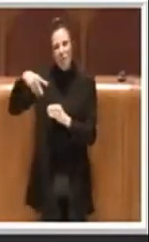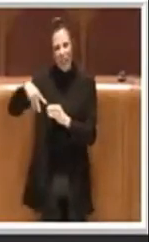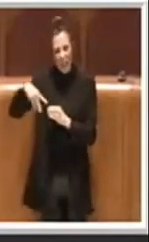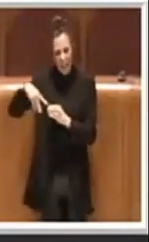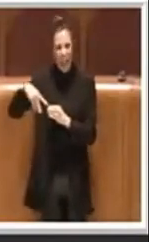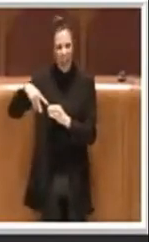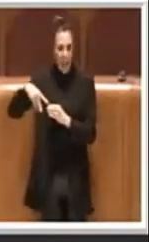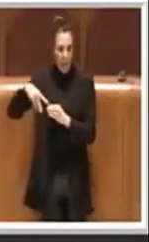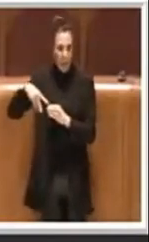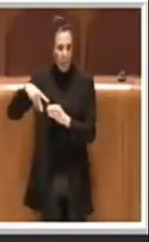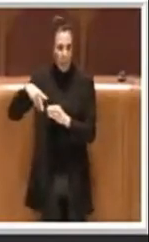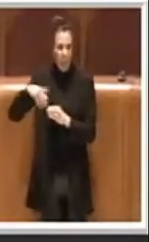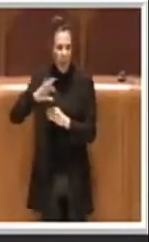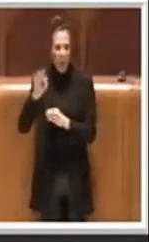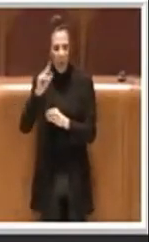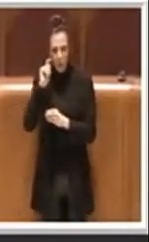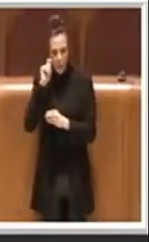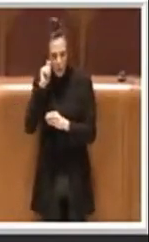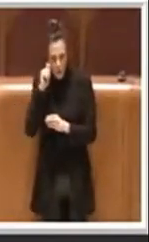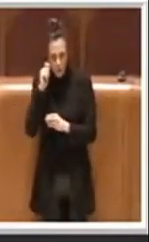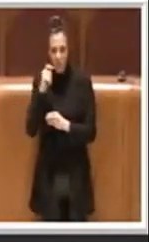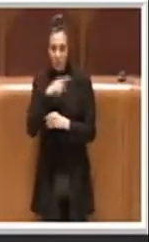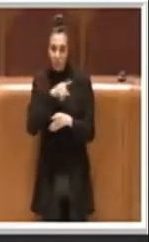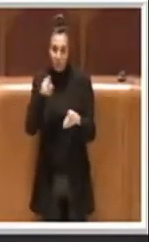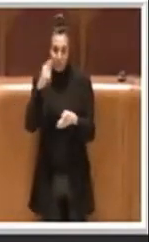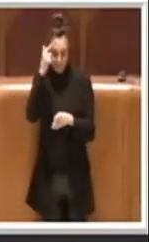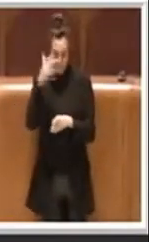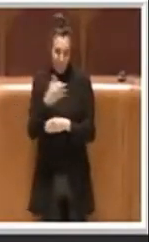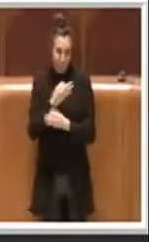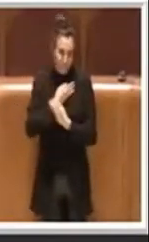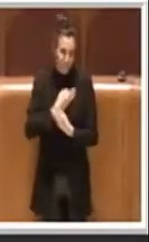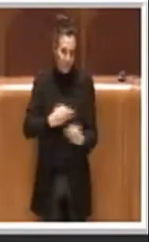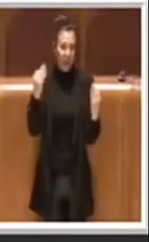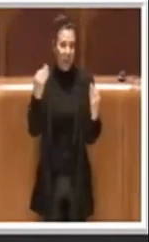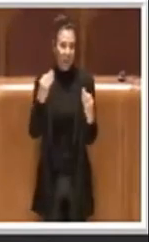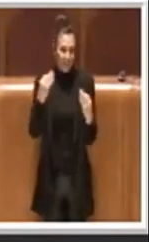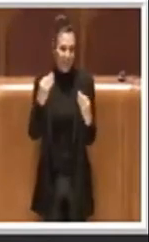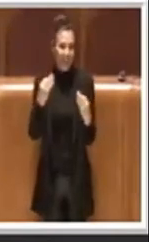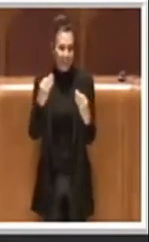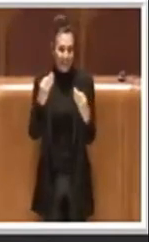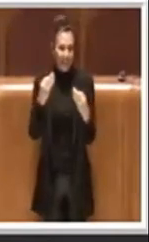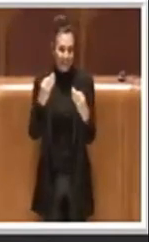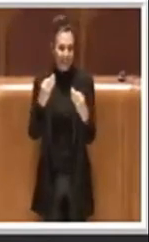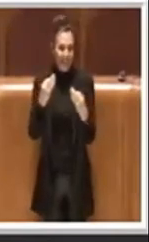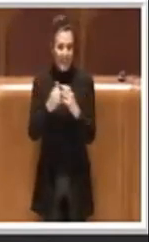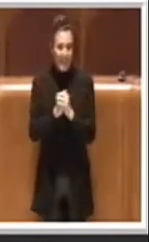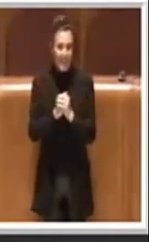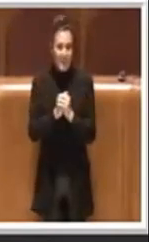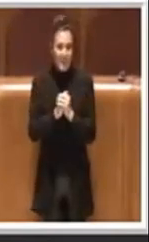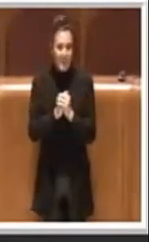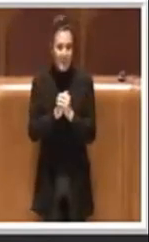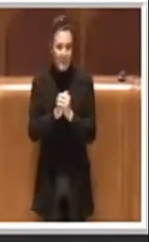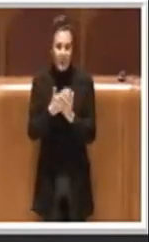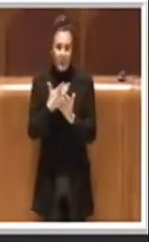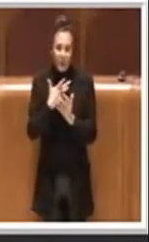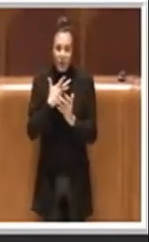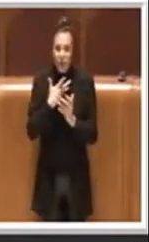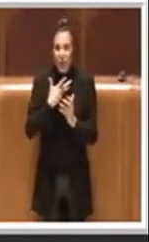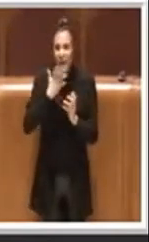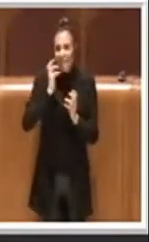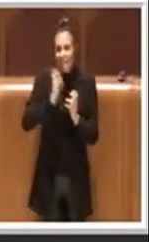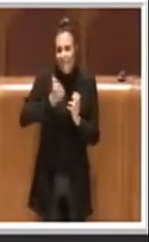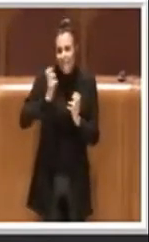diciamo toffati, come ben si sa, insomma c'è ovviamente una serie di